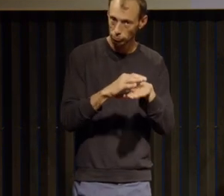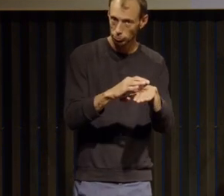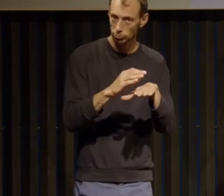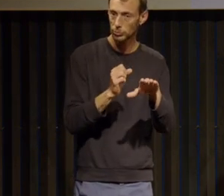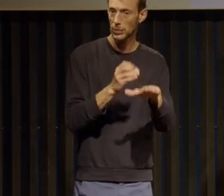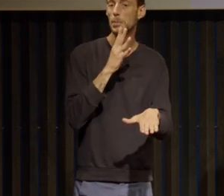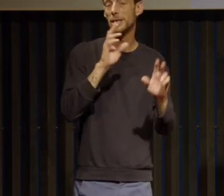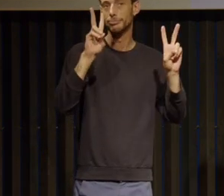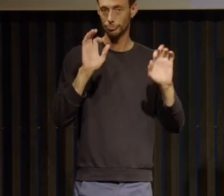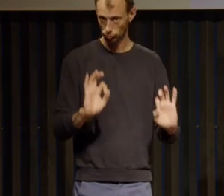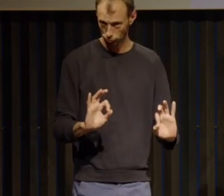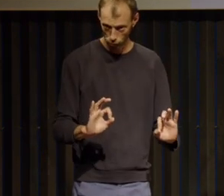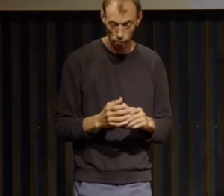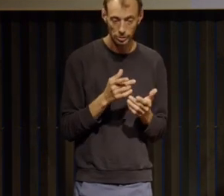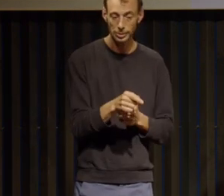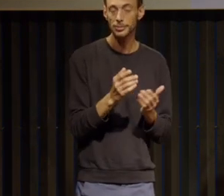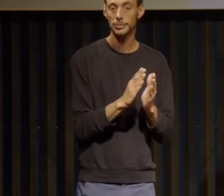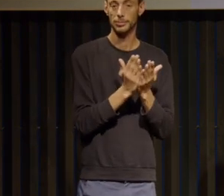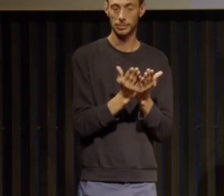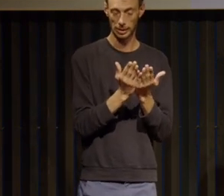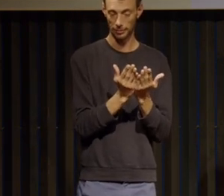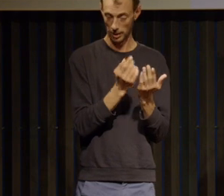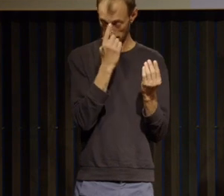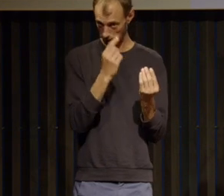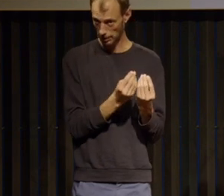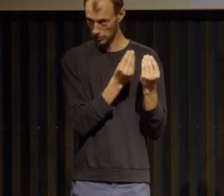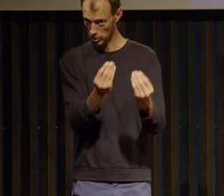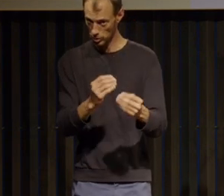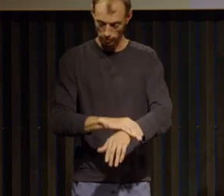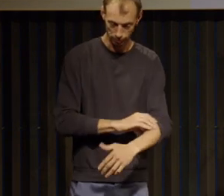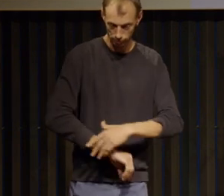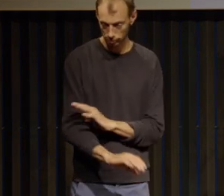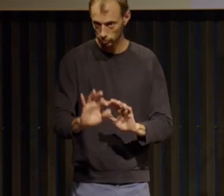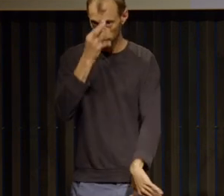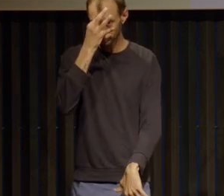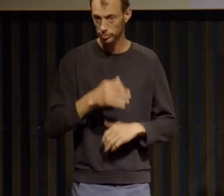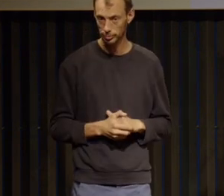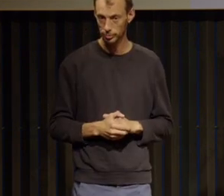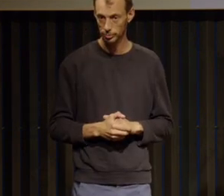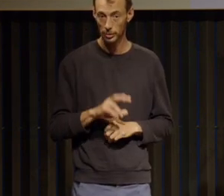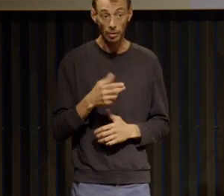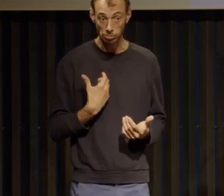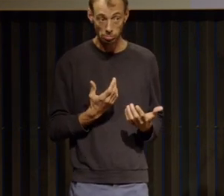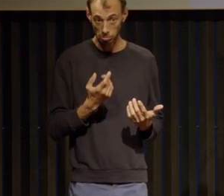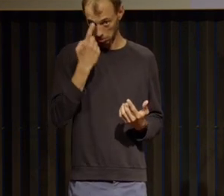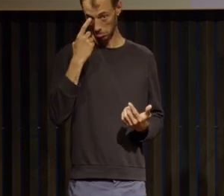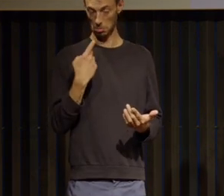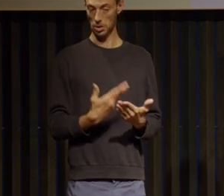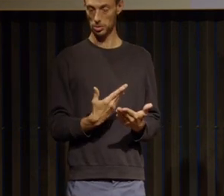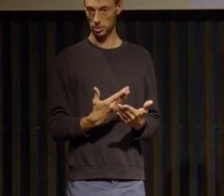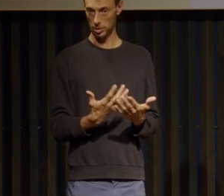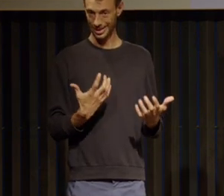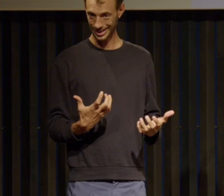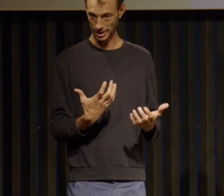et c'est un livre de passage à l'action il a été vraiment conçu enfin je l'ai vraiment conçu et imaginé comme ça pour qu'ils pour